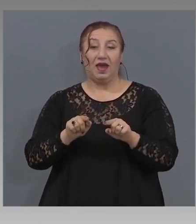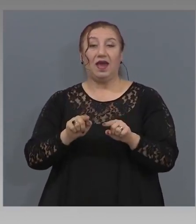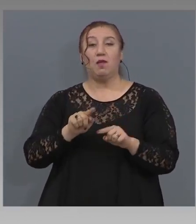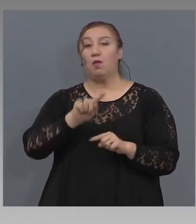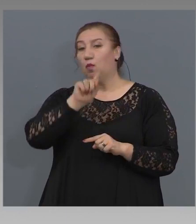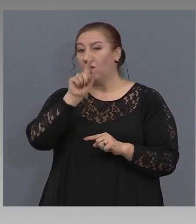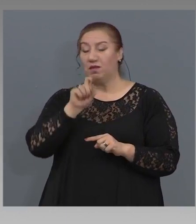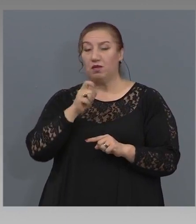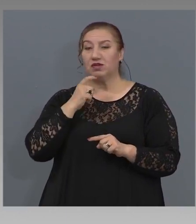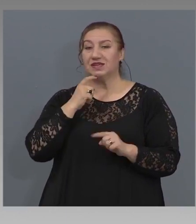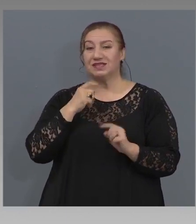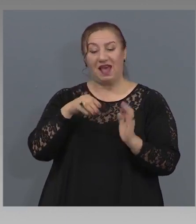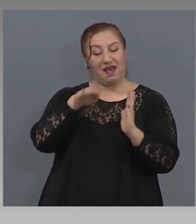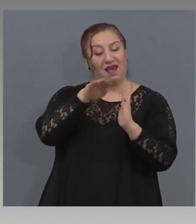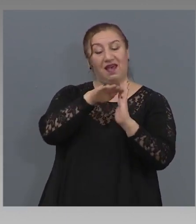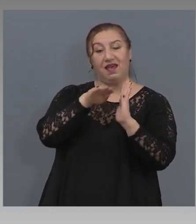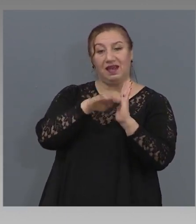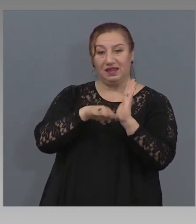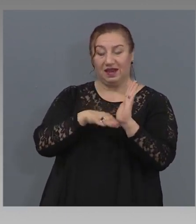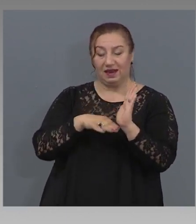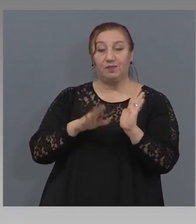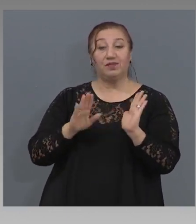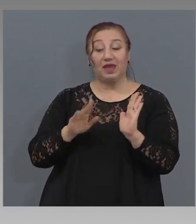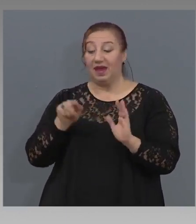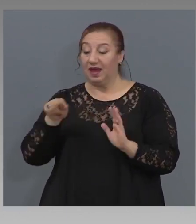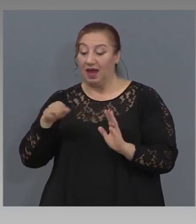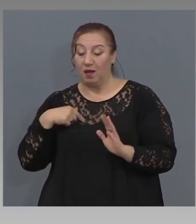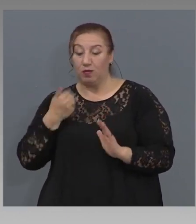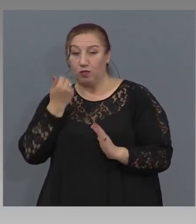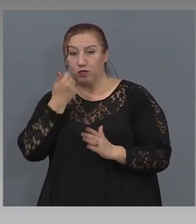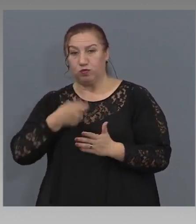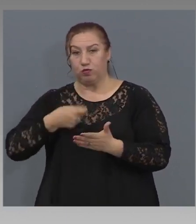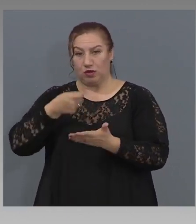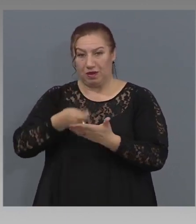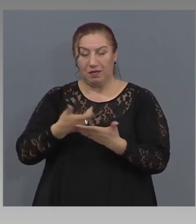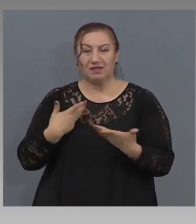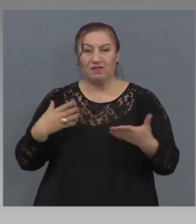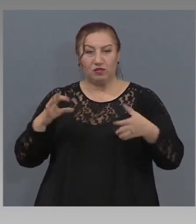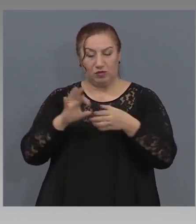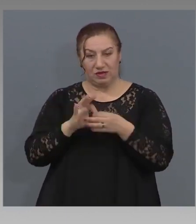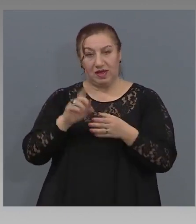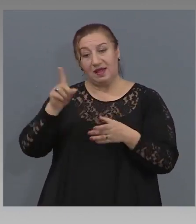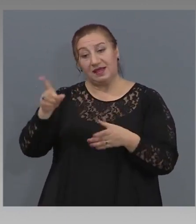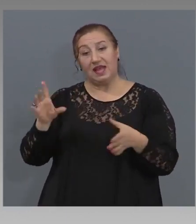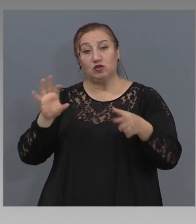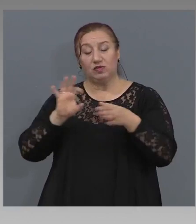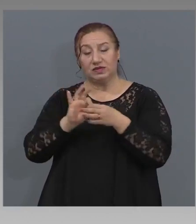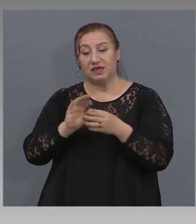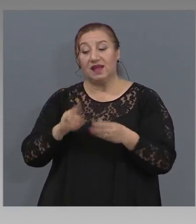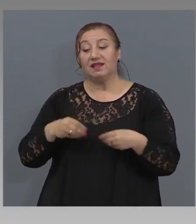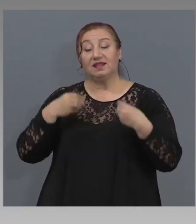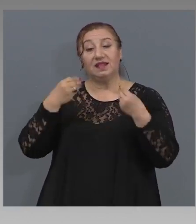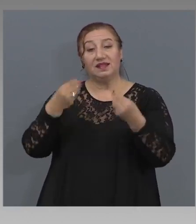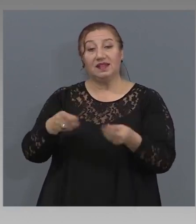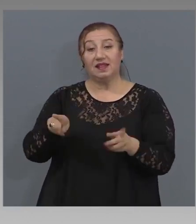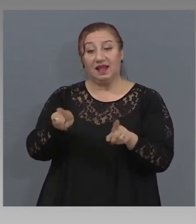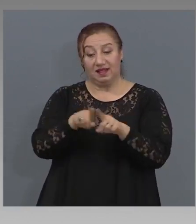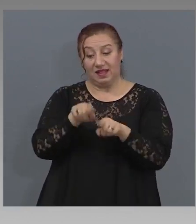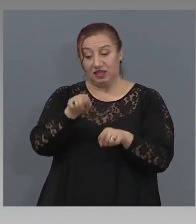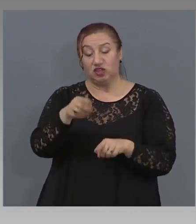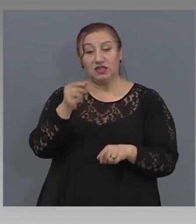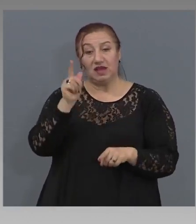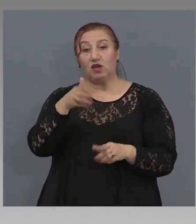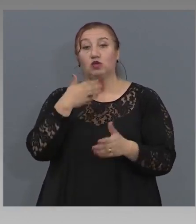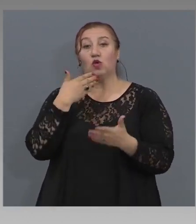С какво те се обвързват? Те се обвързват да дадат на цената, на която се обещали вакансията на човека, който направи резервацията,